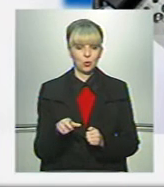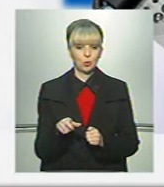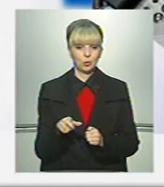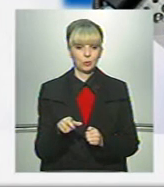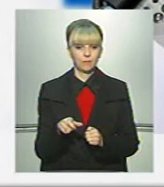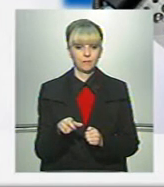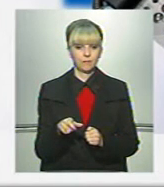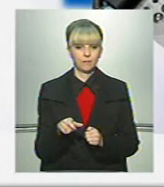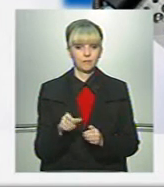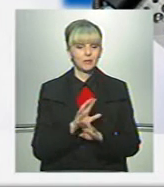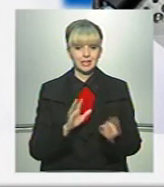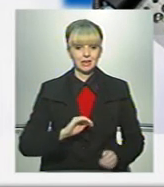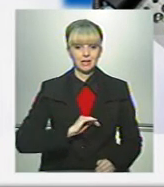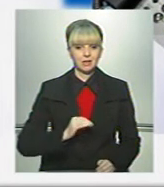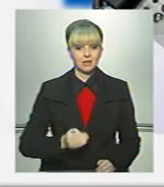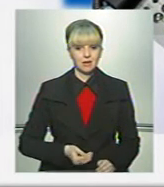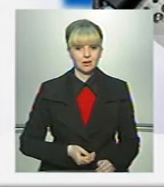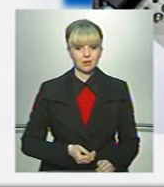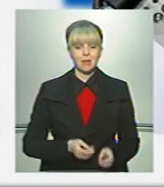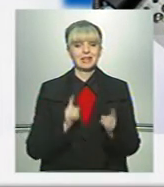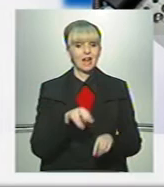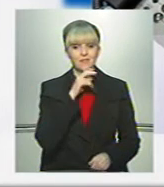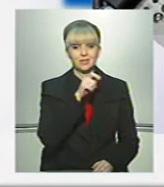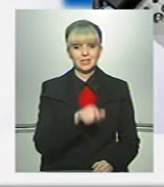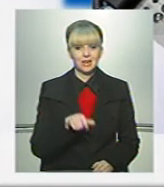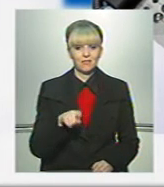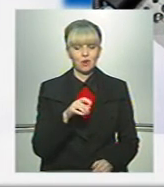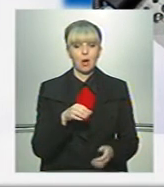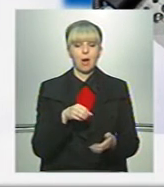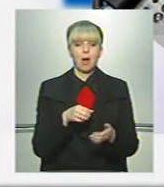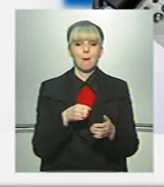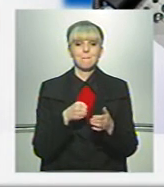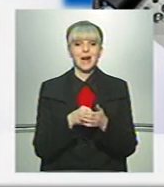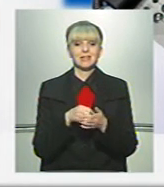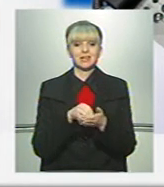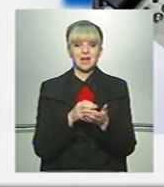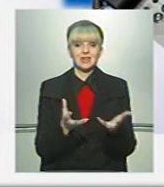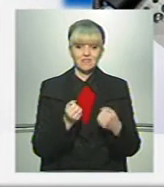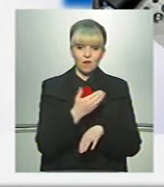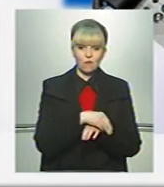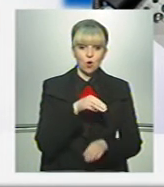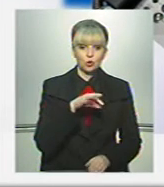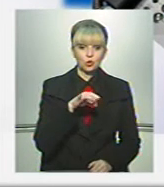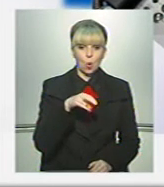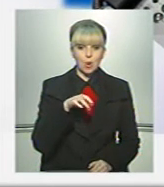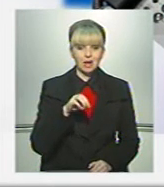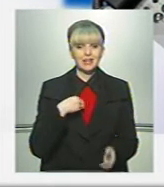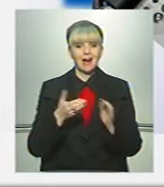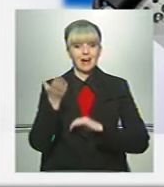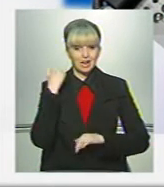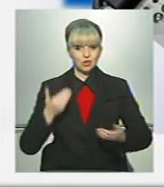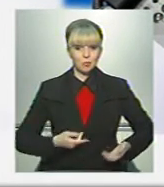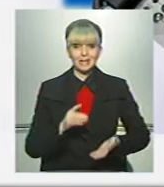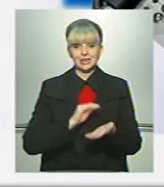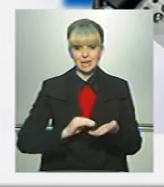то, що не садгірчани, вишившого навіть не чернівчани. Вони з бази даних взяли вулицю Тольяті, на якій я раніше проживав, і